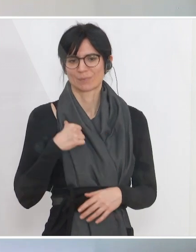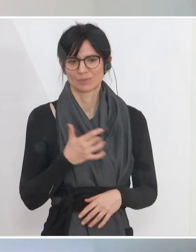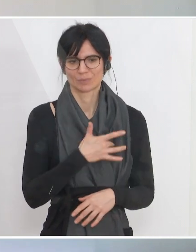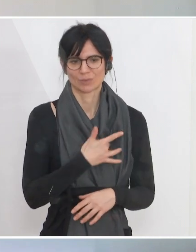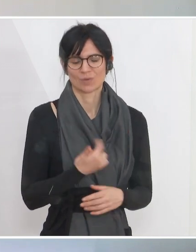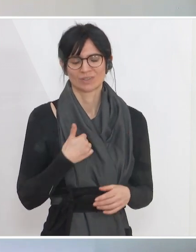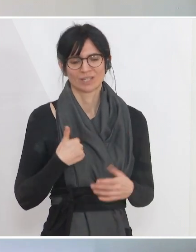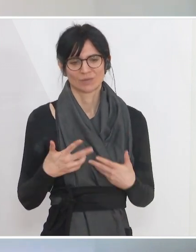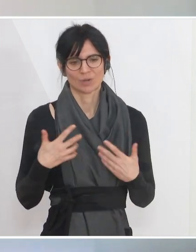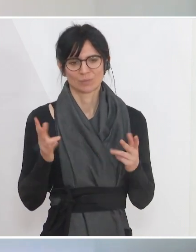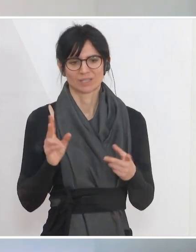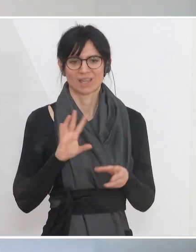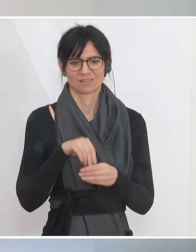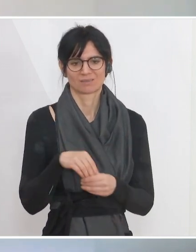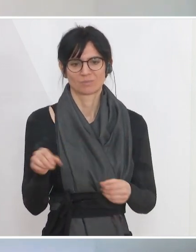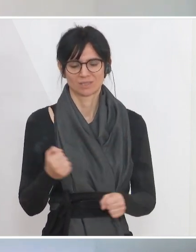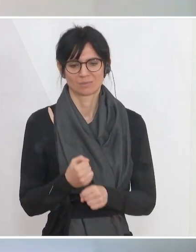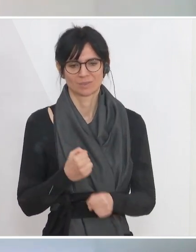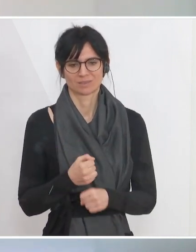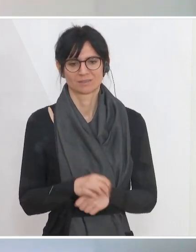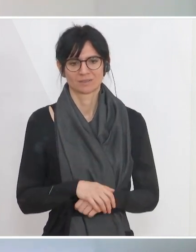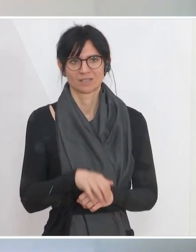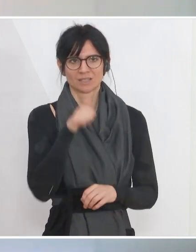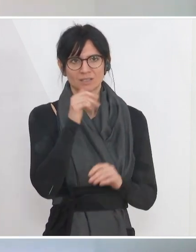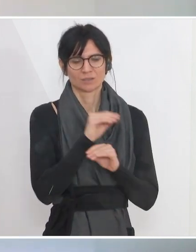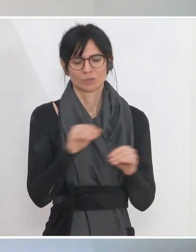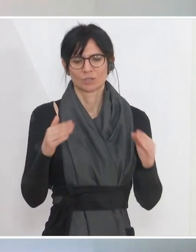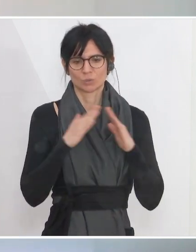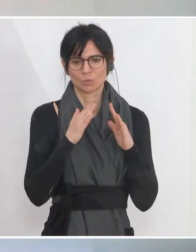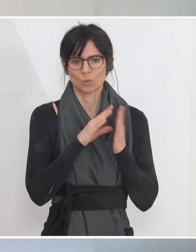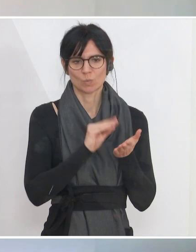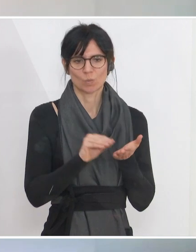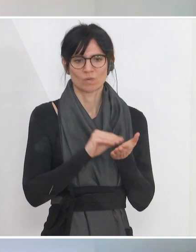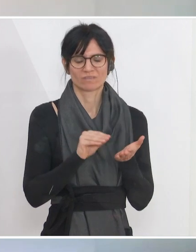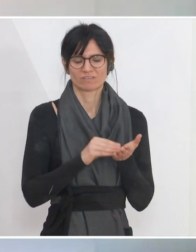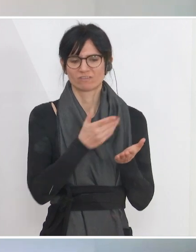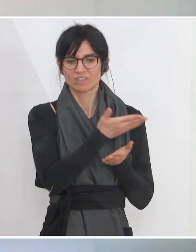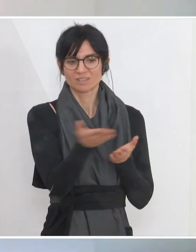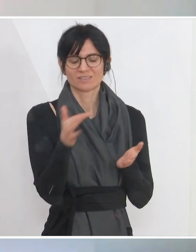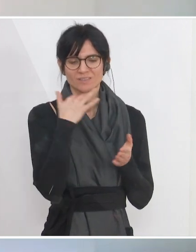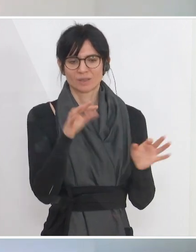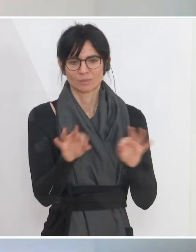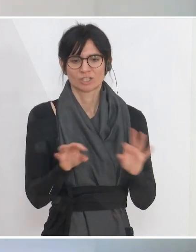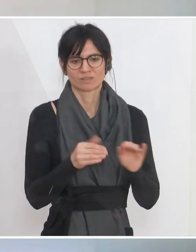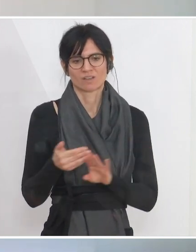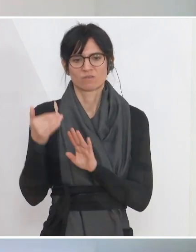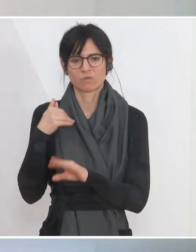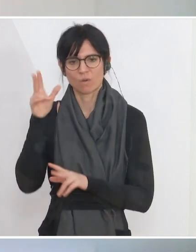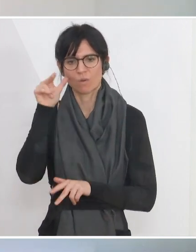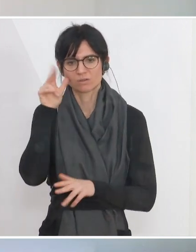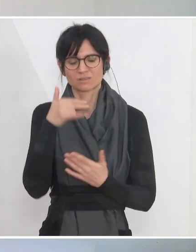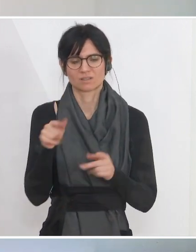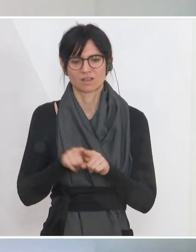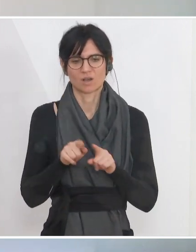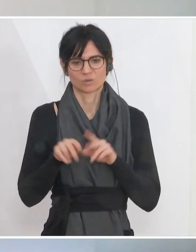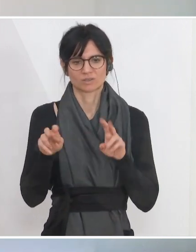auf diesem Wege mit dabei sein kann. Es ist aber nicht nur das Thema Homeoffice in aller Munde, sondern gerade vor Ostern wieder das